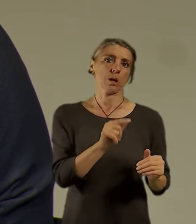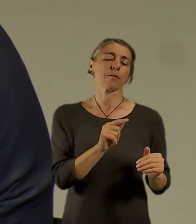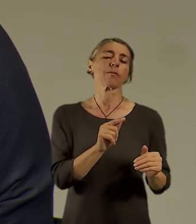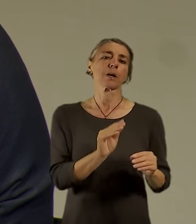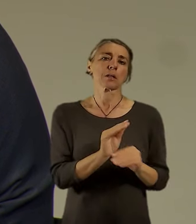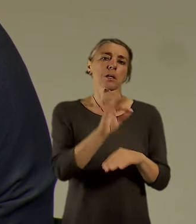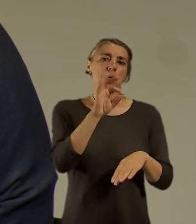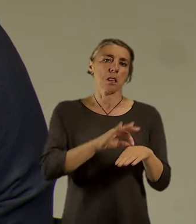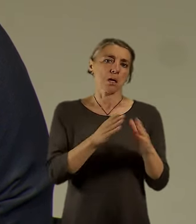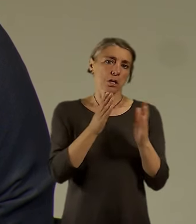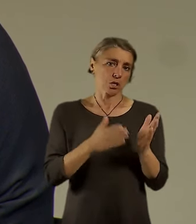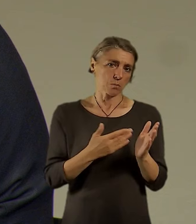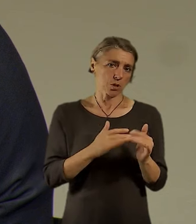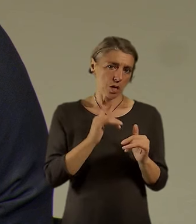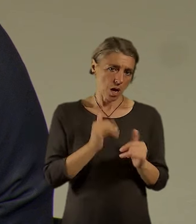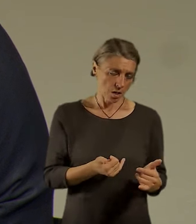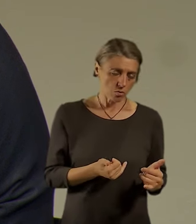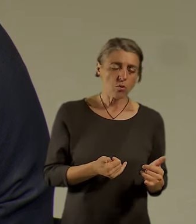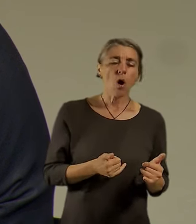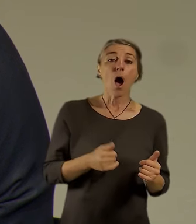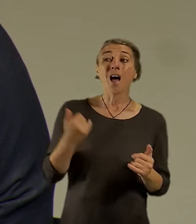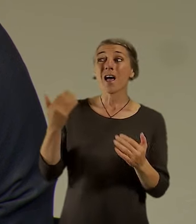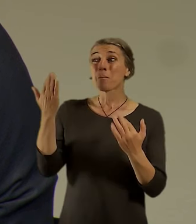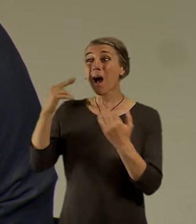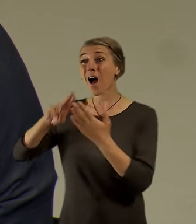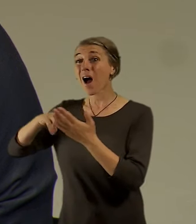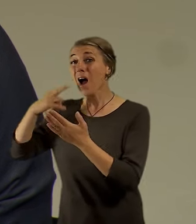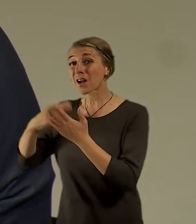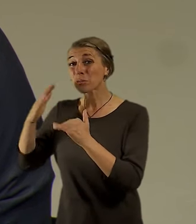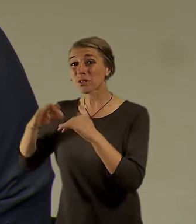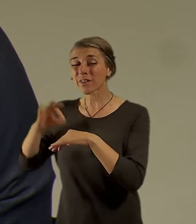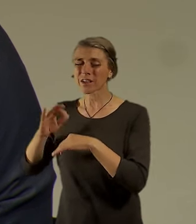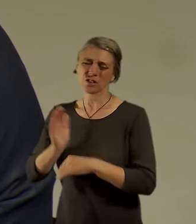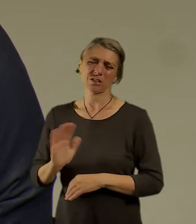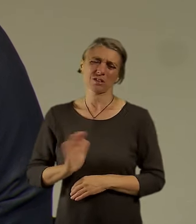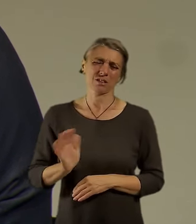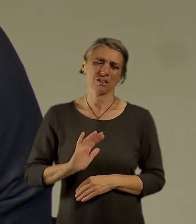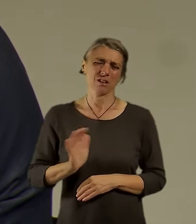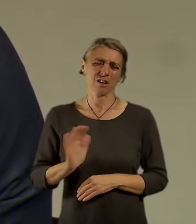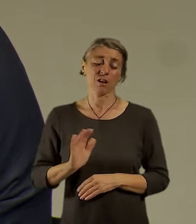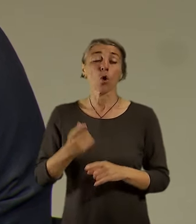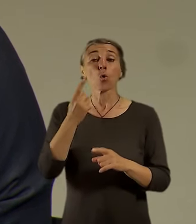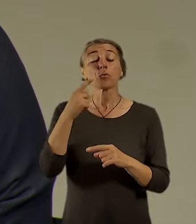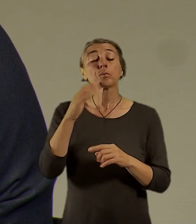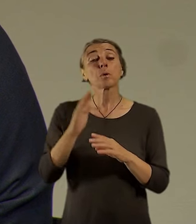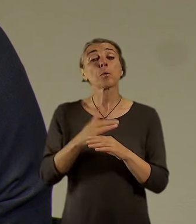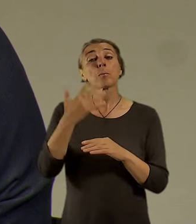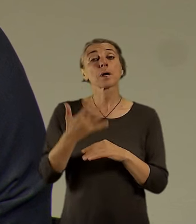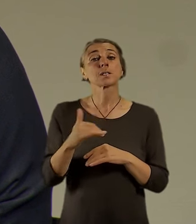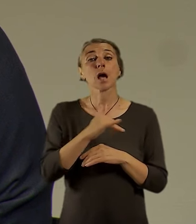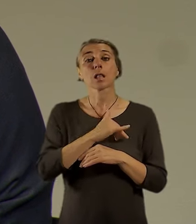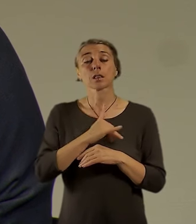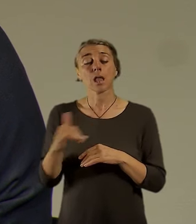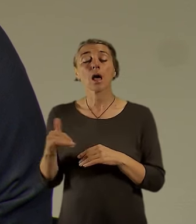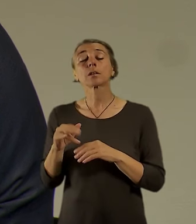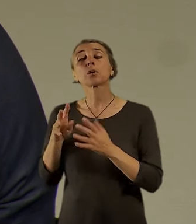jeví trošku přehnaný jako trojmezí, který jsme teď ciprem nedávno jako vymezili, jako za 50 let ukážou jako životně důležitý.